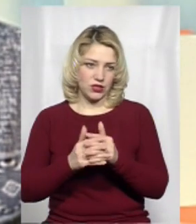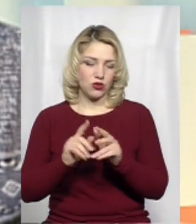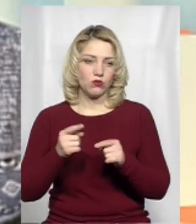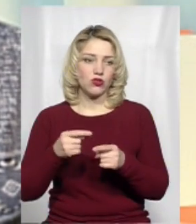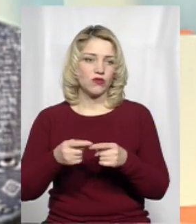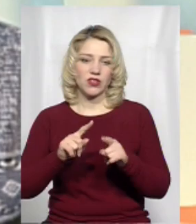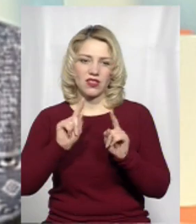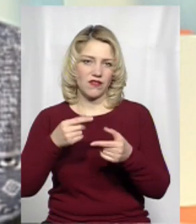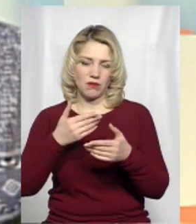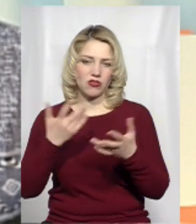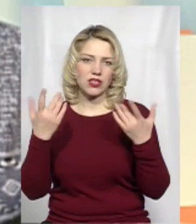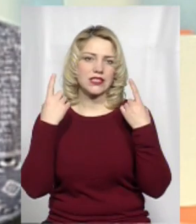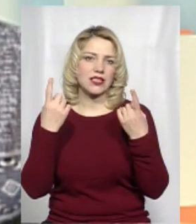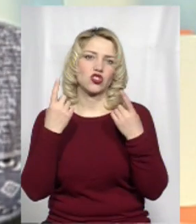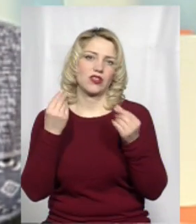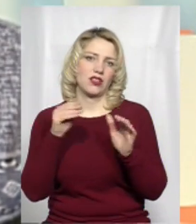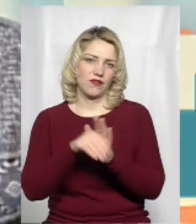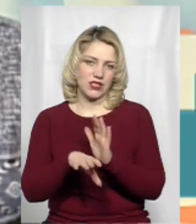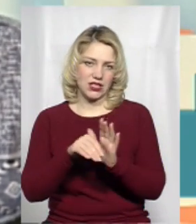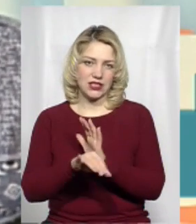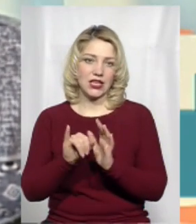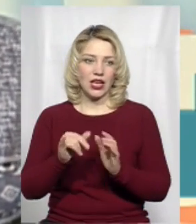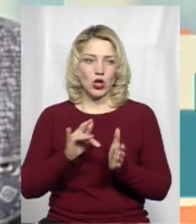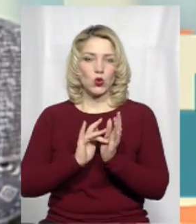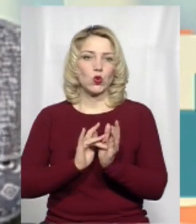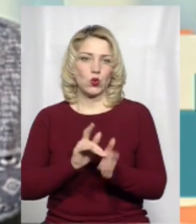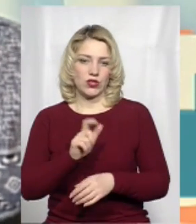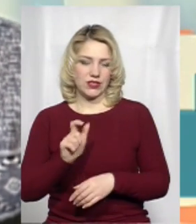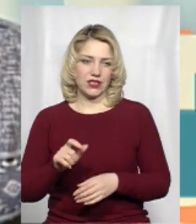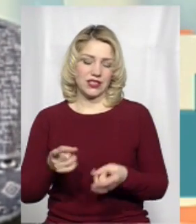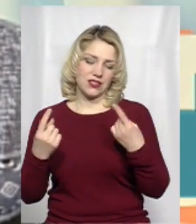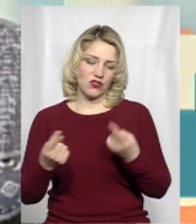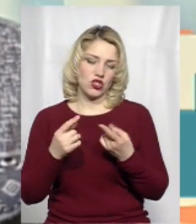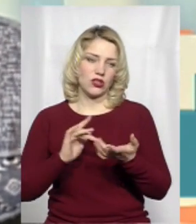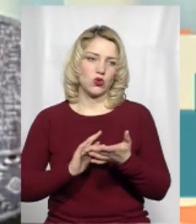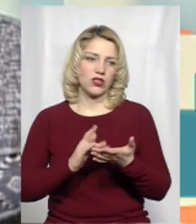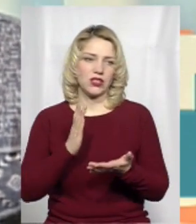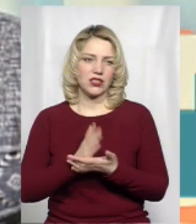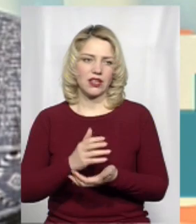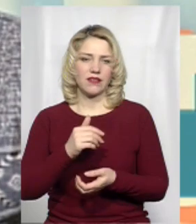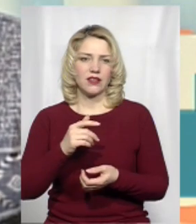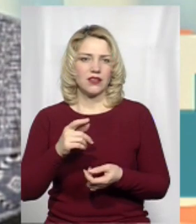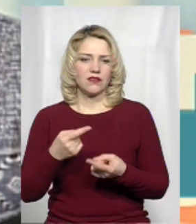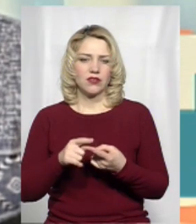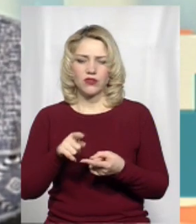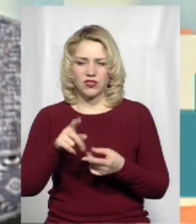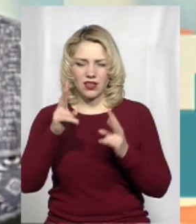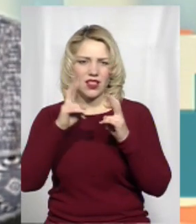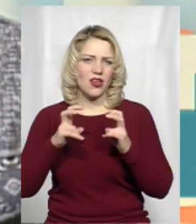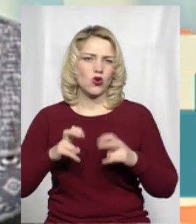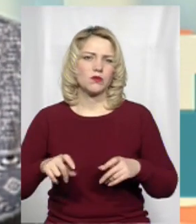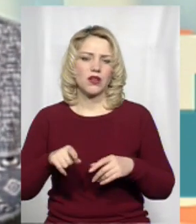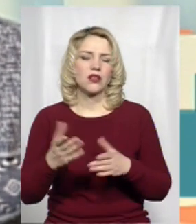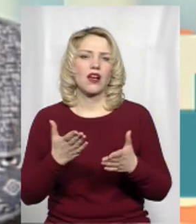воно не вимагає якихось значних інвестицій. І звичайний турист не є настільки втаємничений, що там буде розбиратись